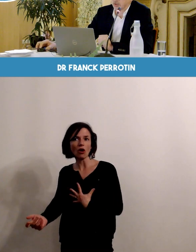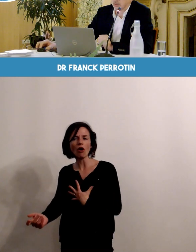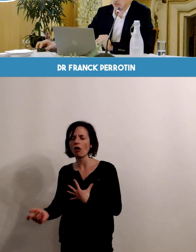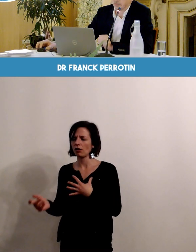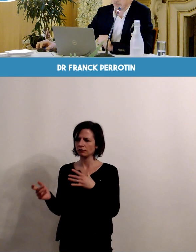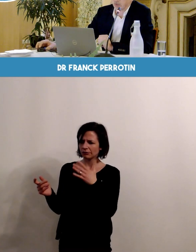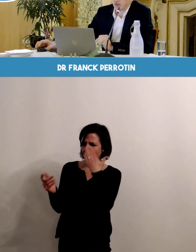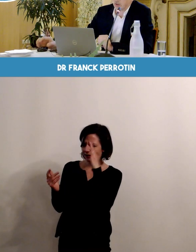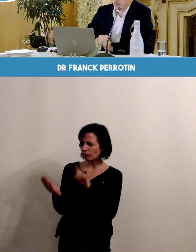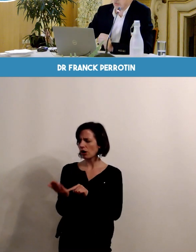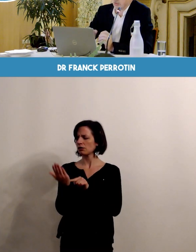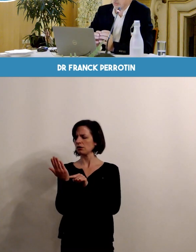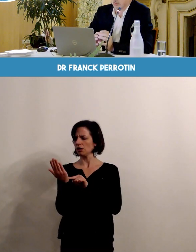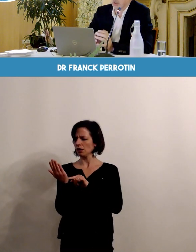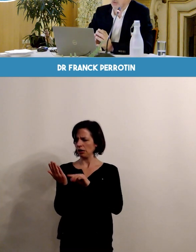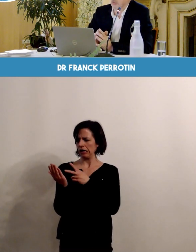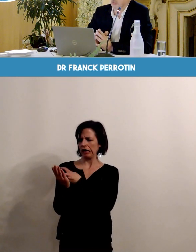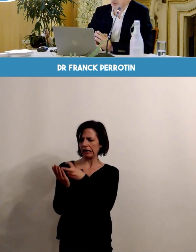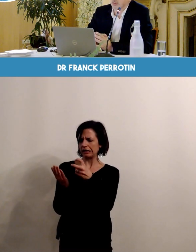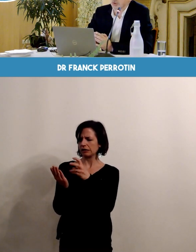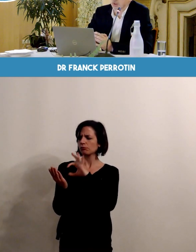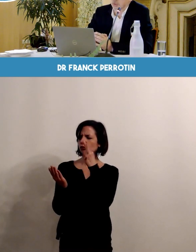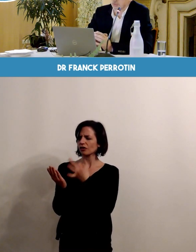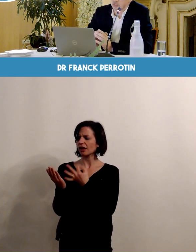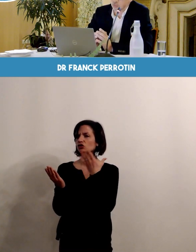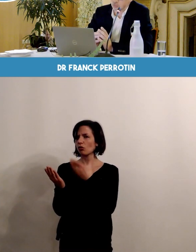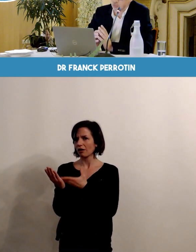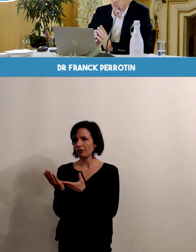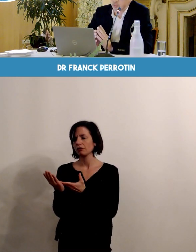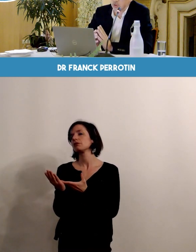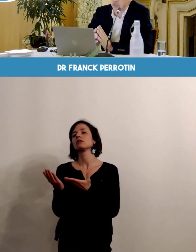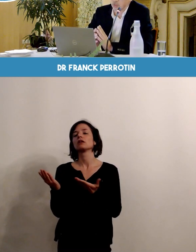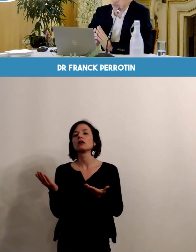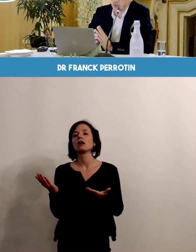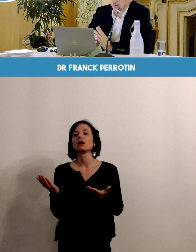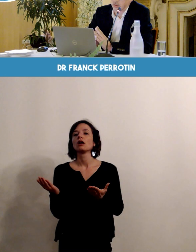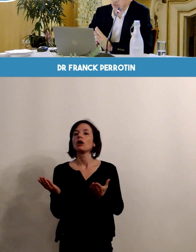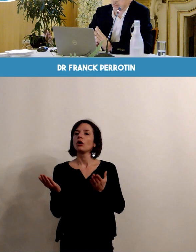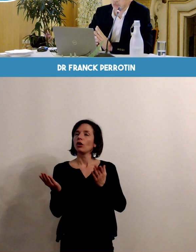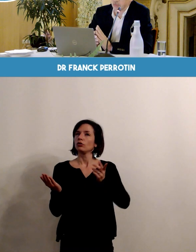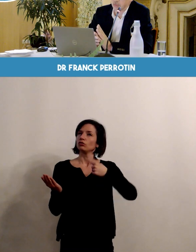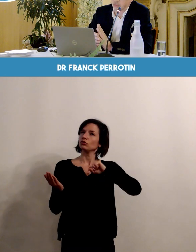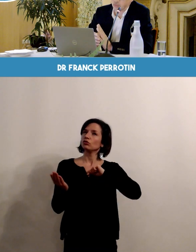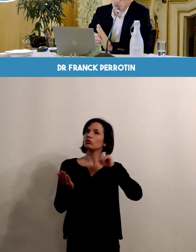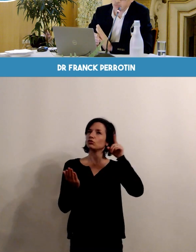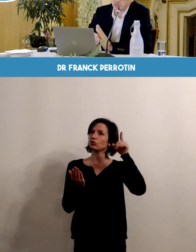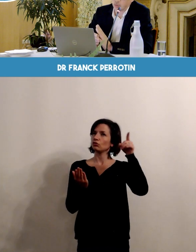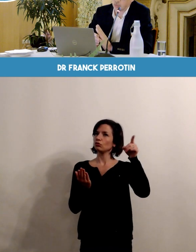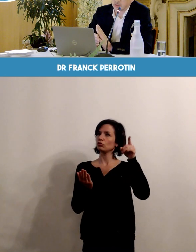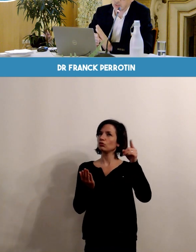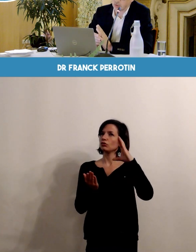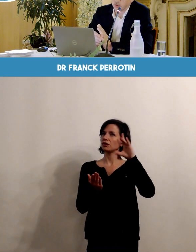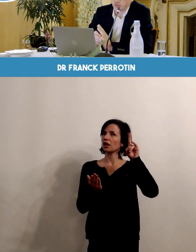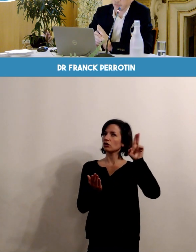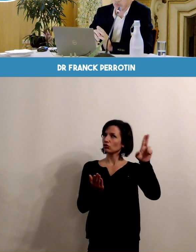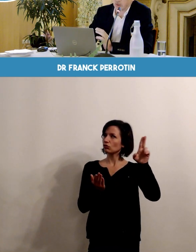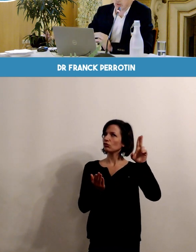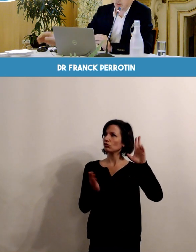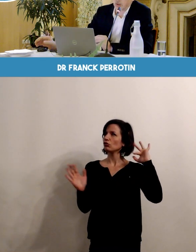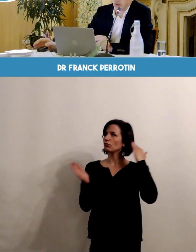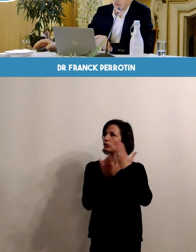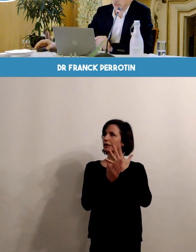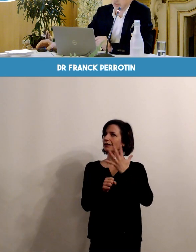risque précis on l'a développé au CHU de Tours depuis maintenant un petit peu plus de 5 ans